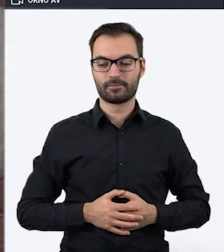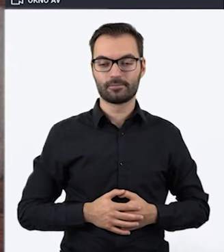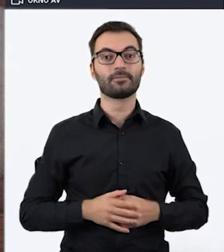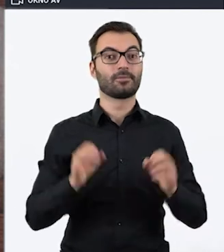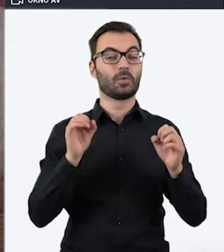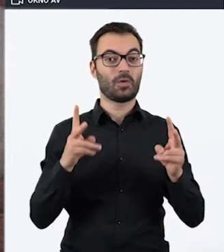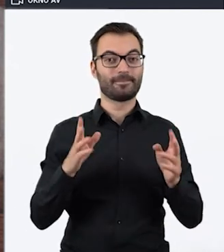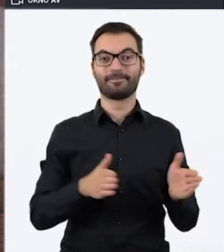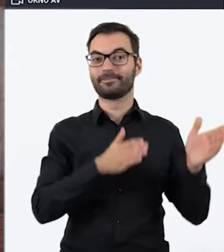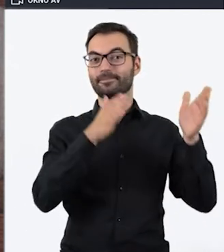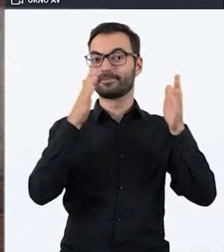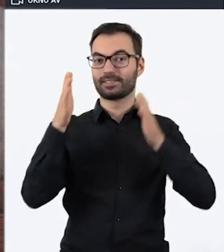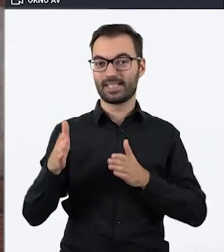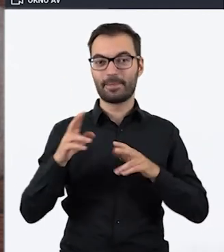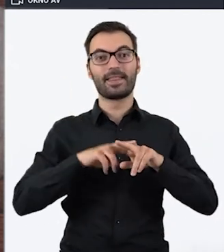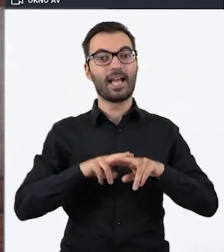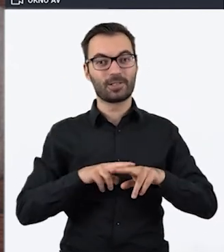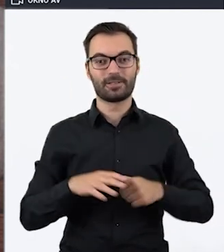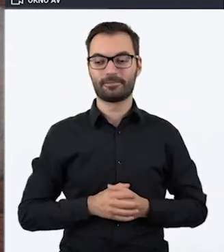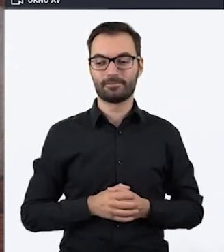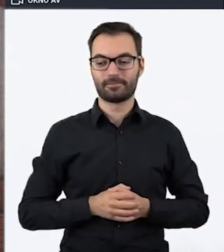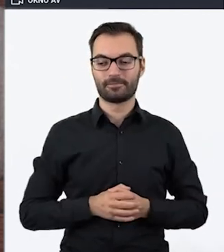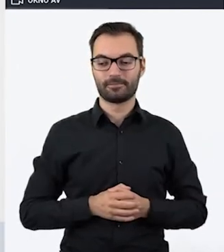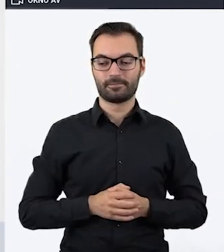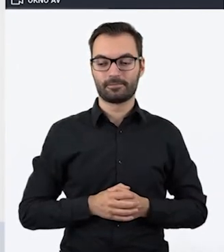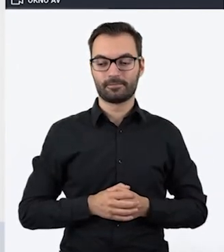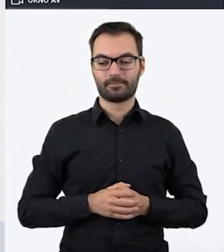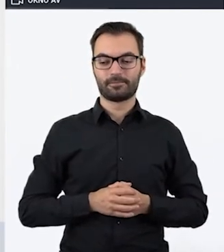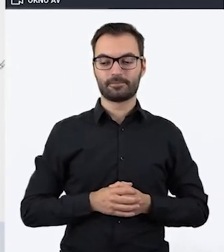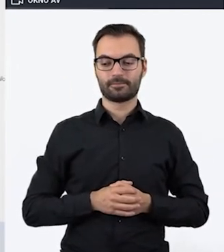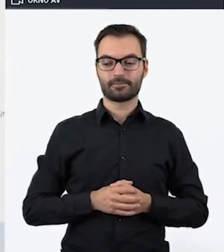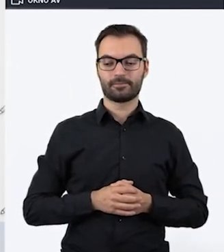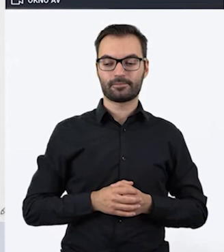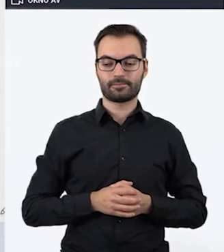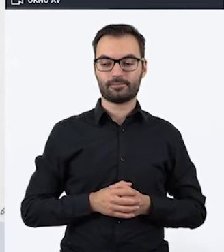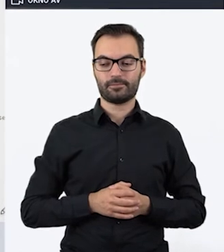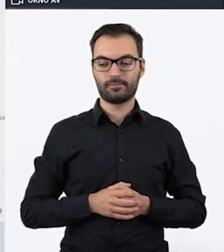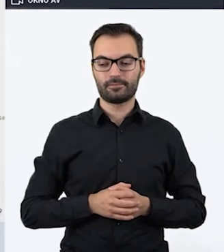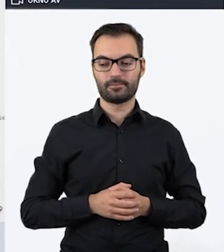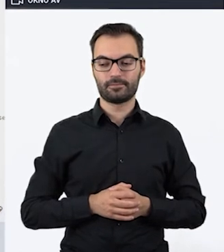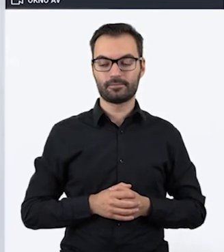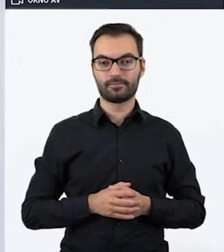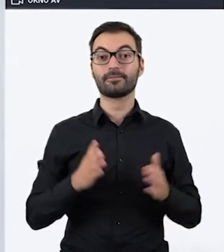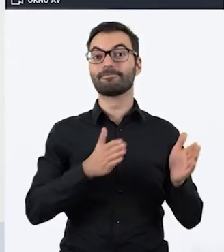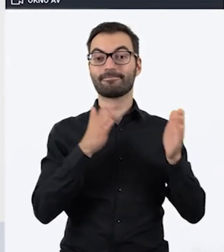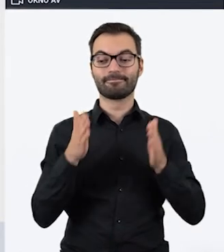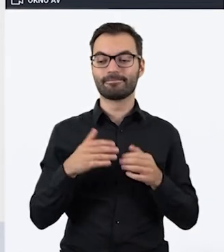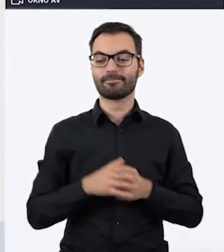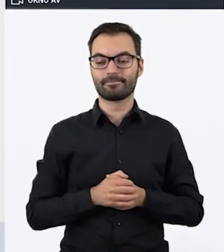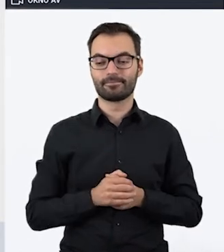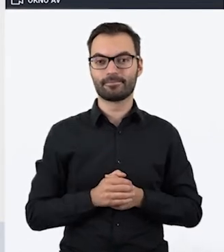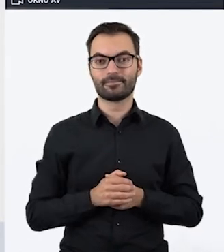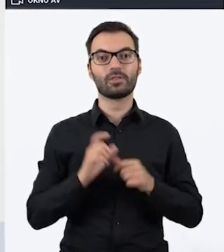Dobrze, teraz kolejne narzędzie. Musimy wrócić do prezentacji. Kolejnym